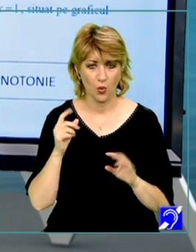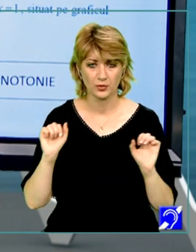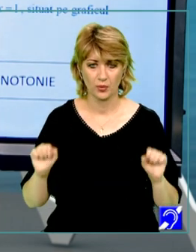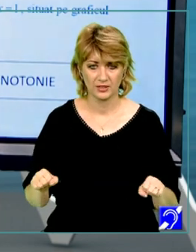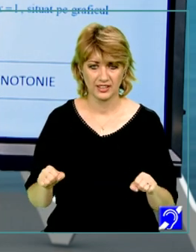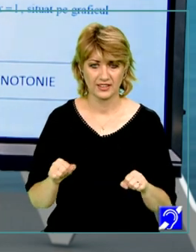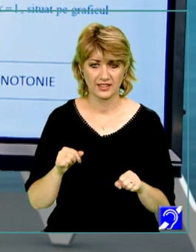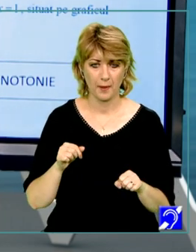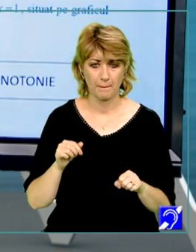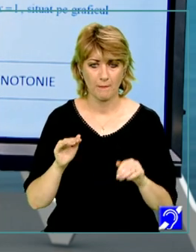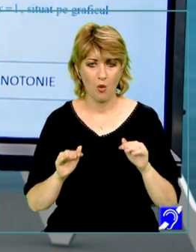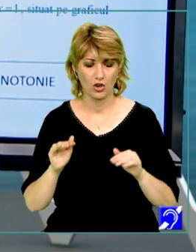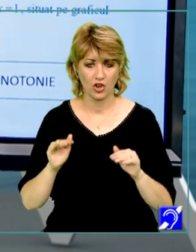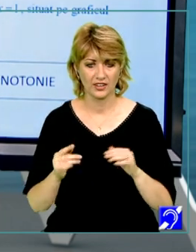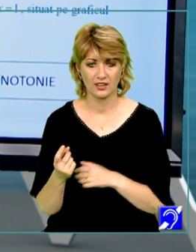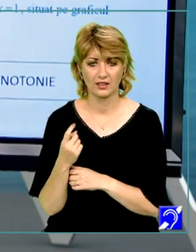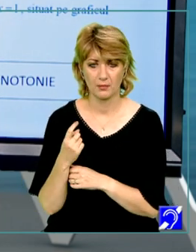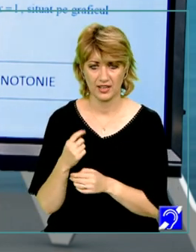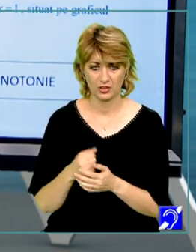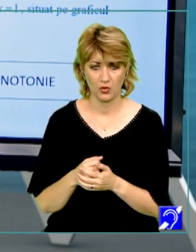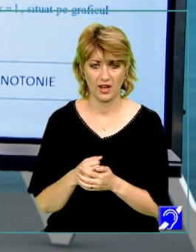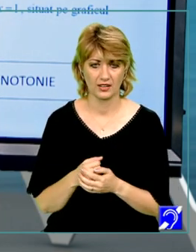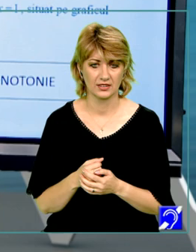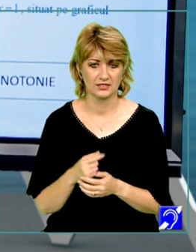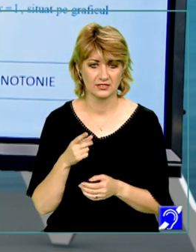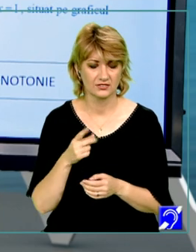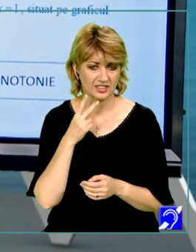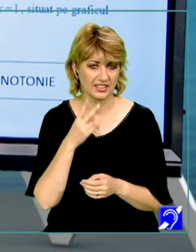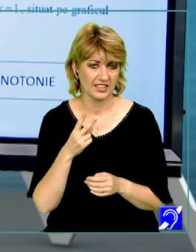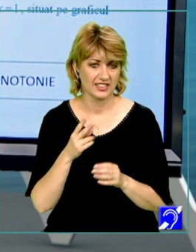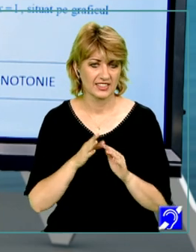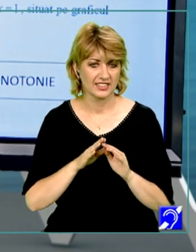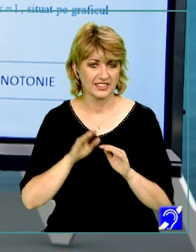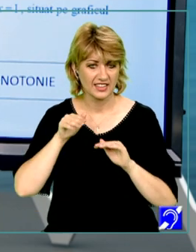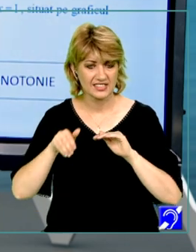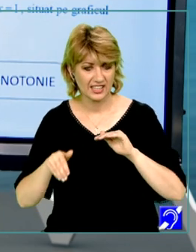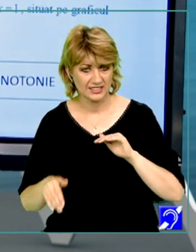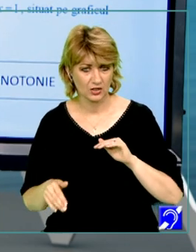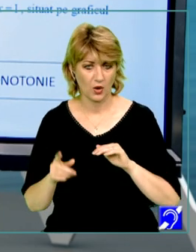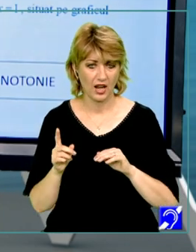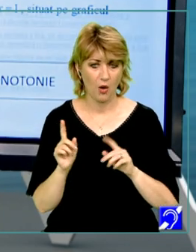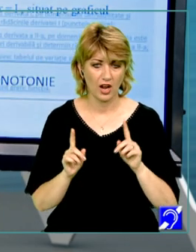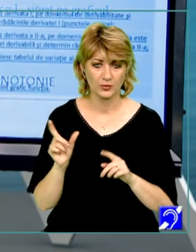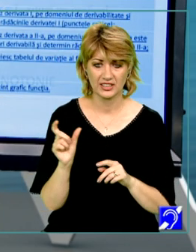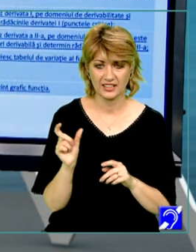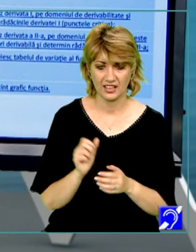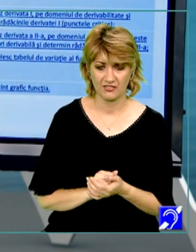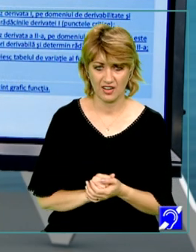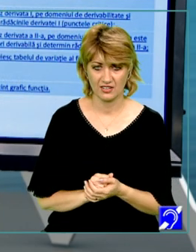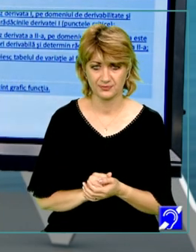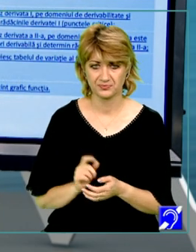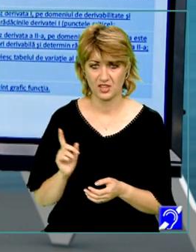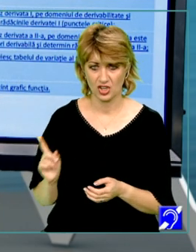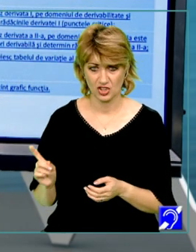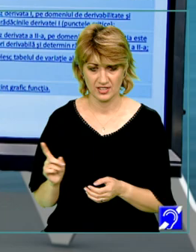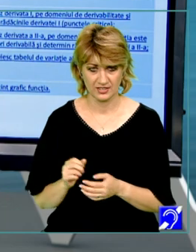de tip monotonie, în particular faptul că funcția este descrescătoare pe un anumit interval. În acest sens,